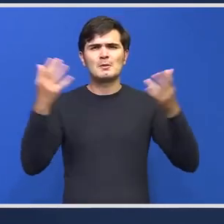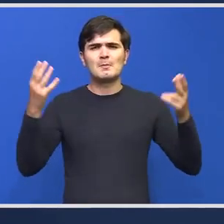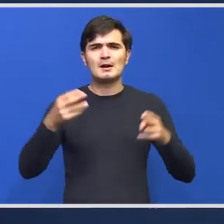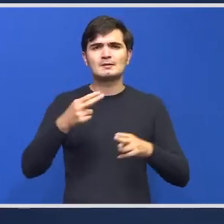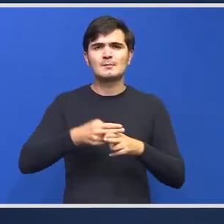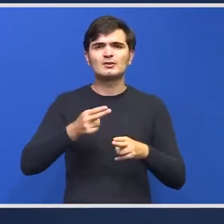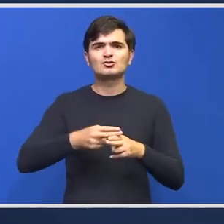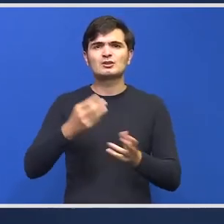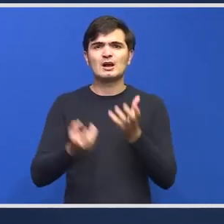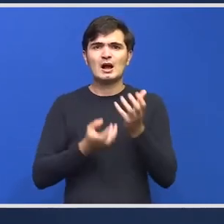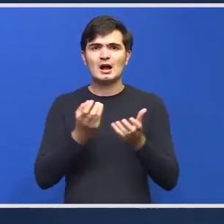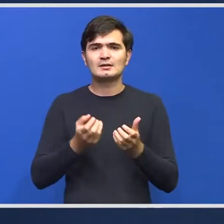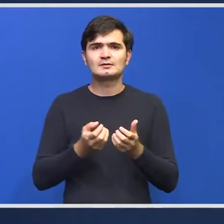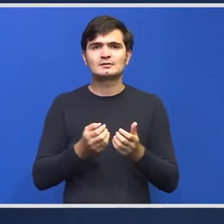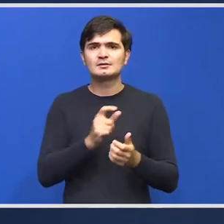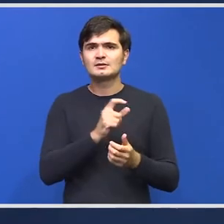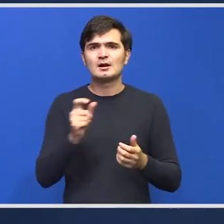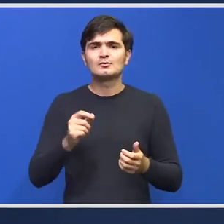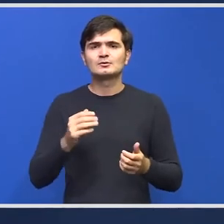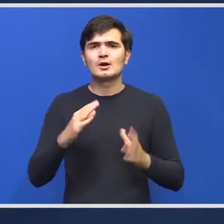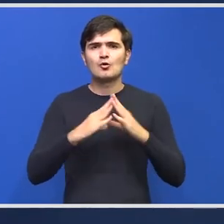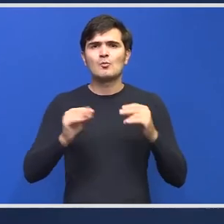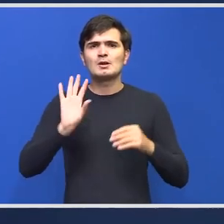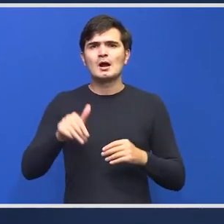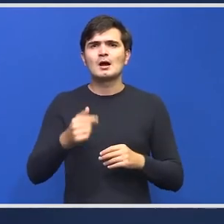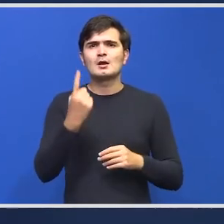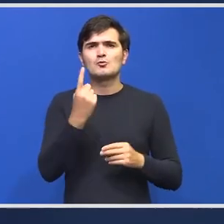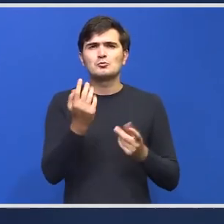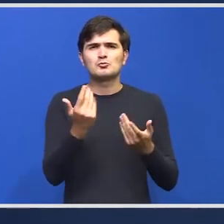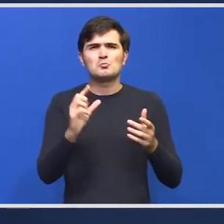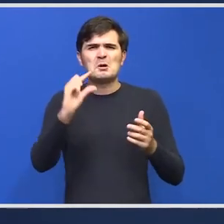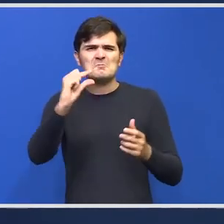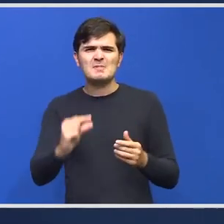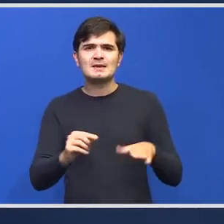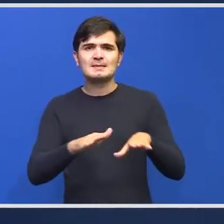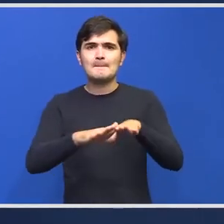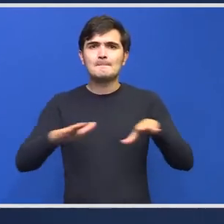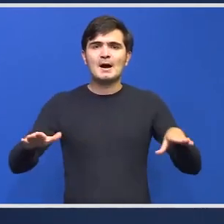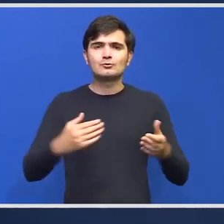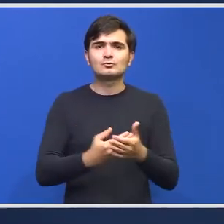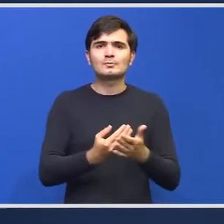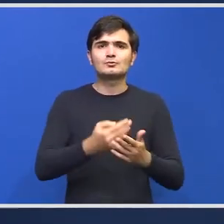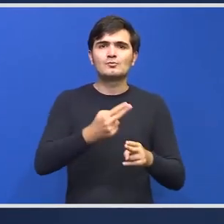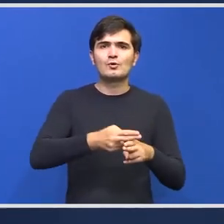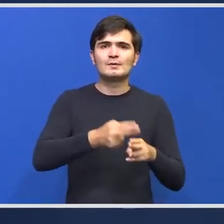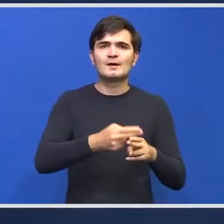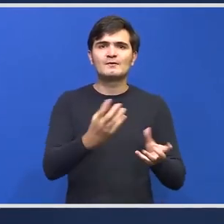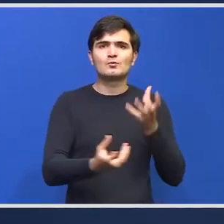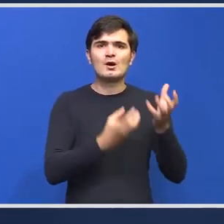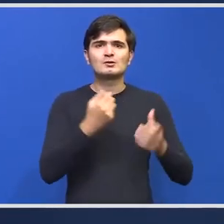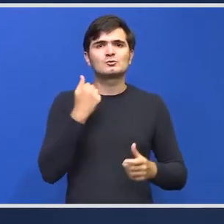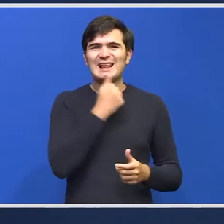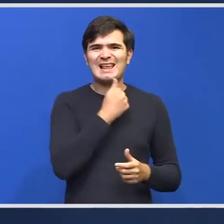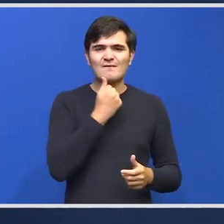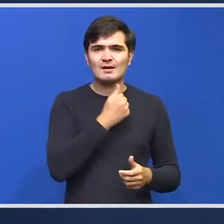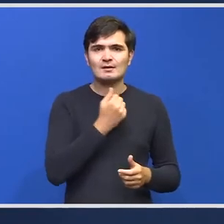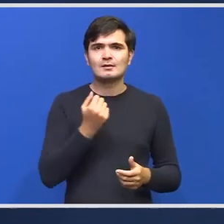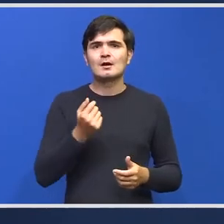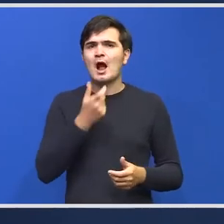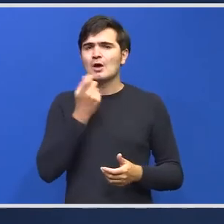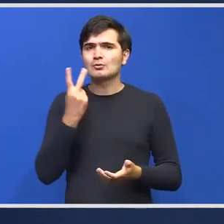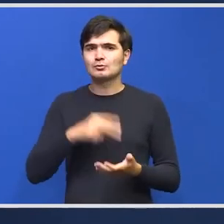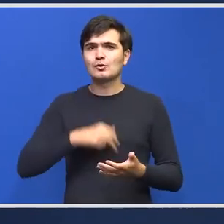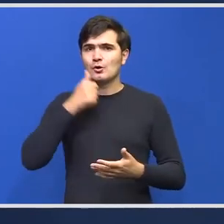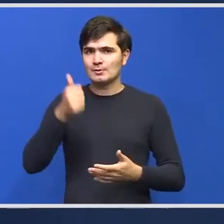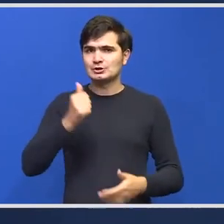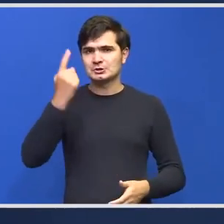cu un număr redus de paturi destinate pacienților cu arsuri severe În 2016 a fost gândit